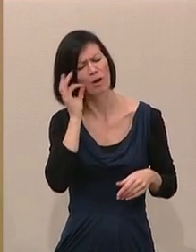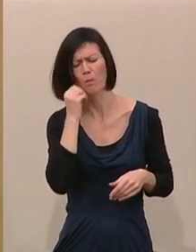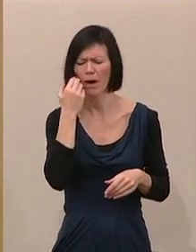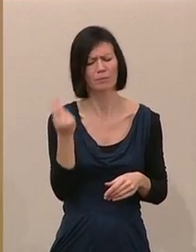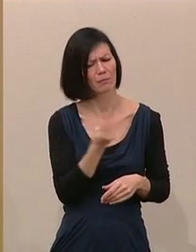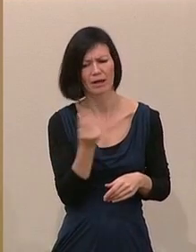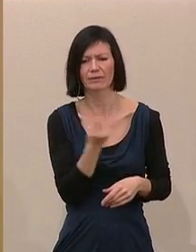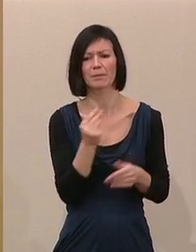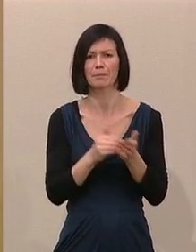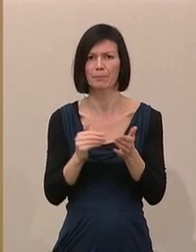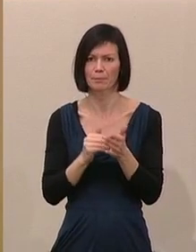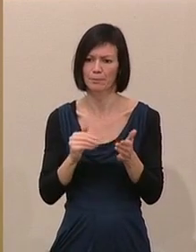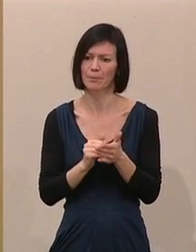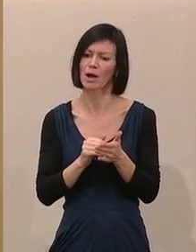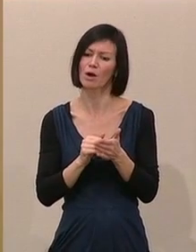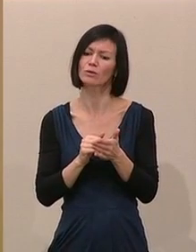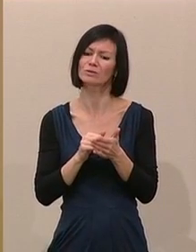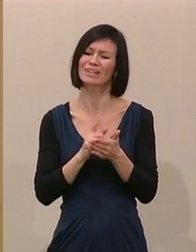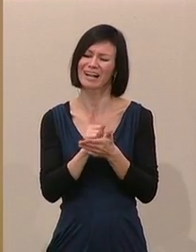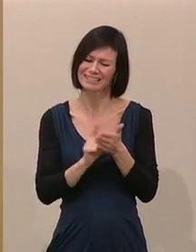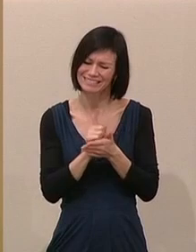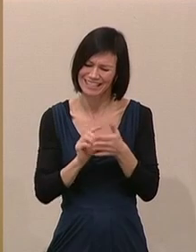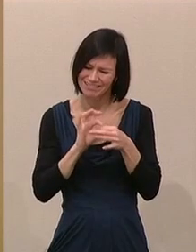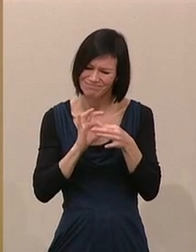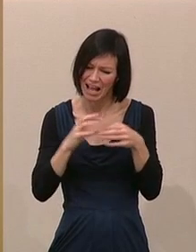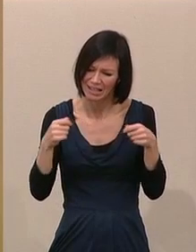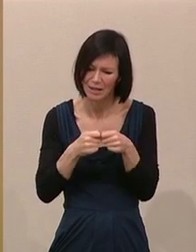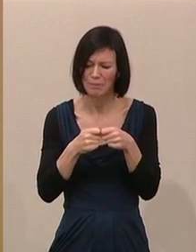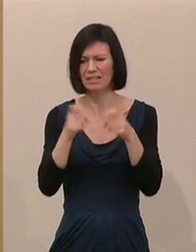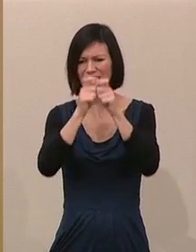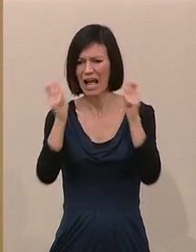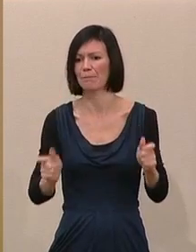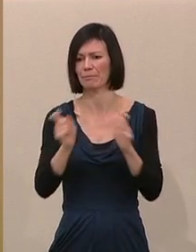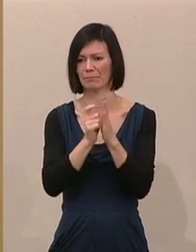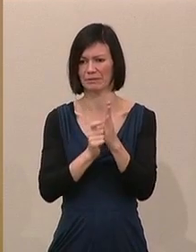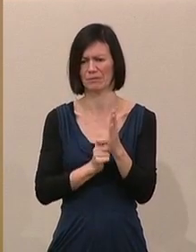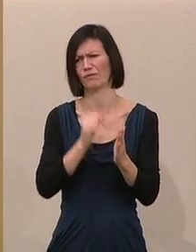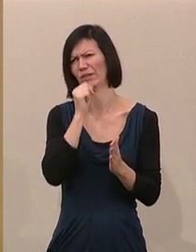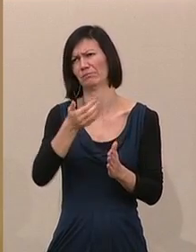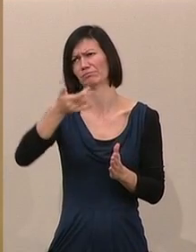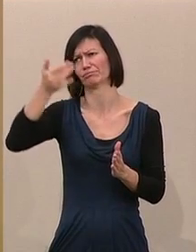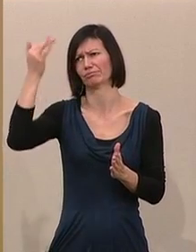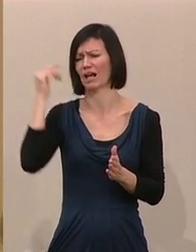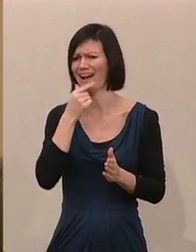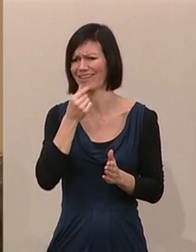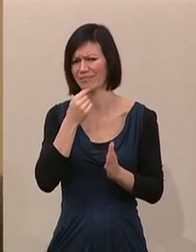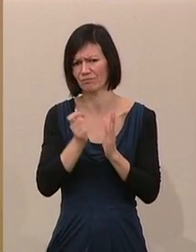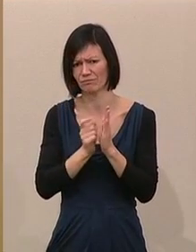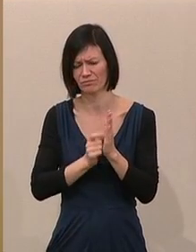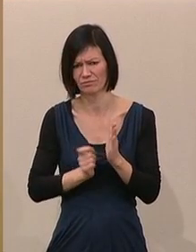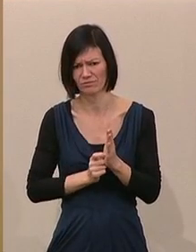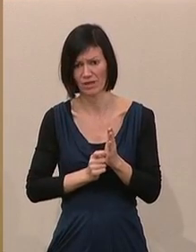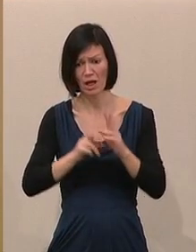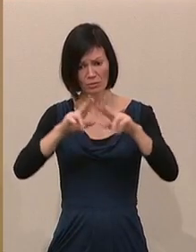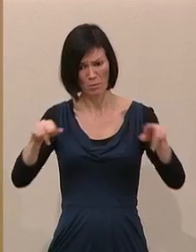zeitgemäßen, fairen Rahmen und keine Retro-Forderungen. Eine Senkung der Normalarbeitszeit auf